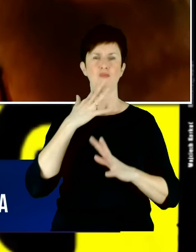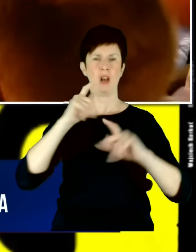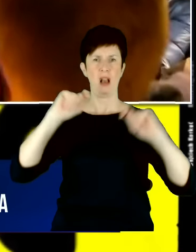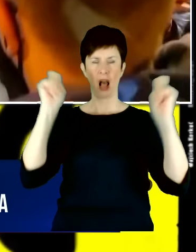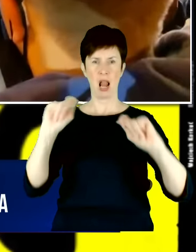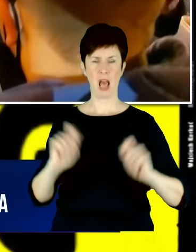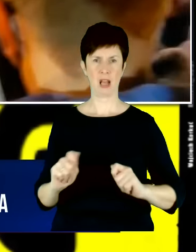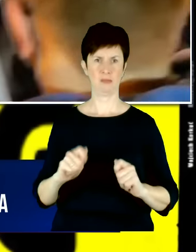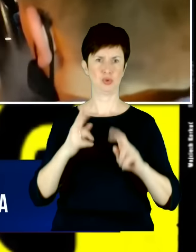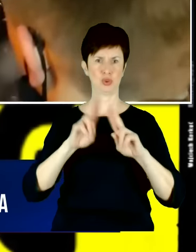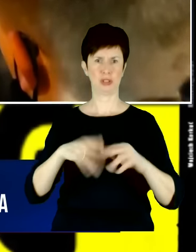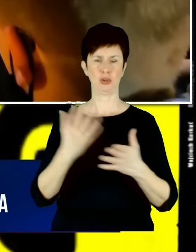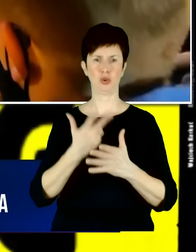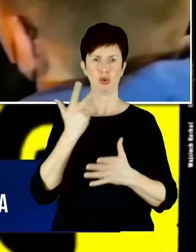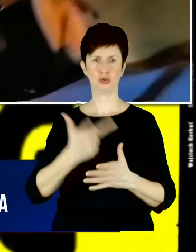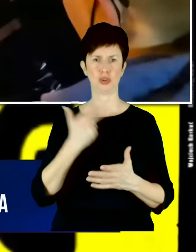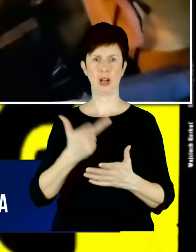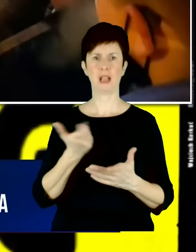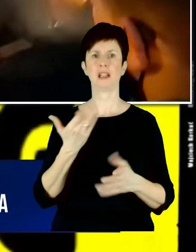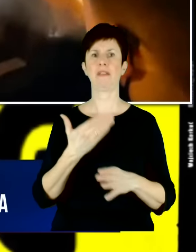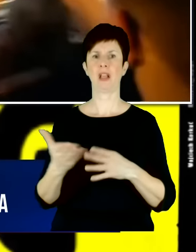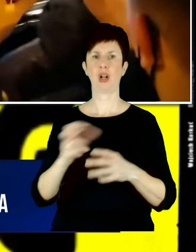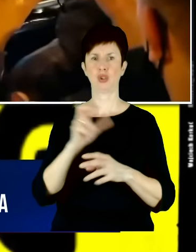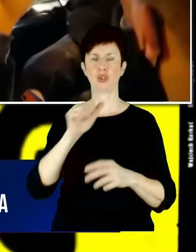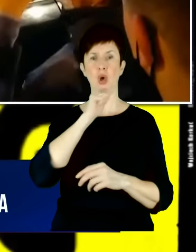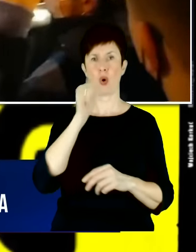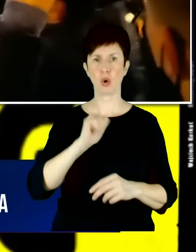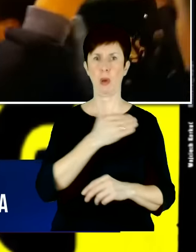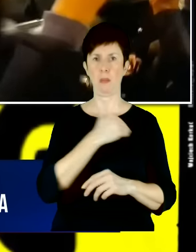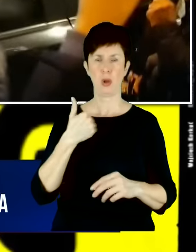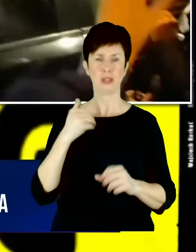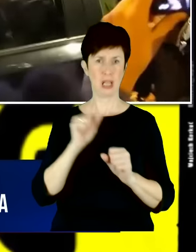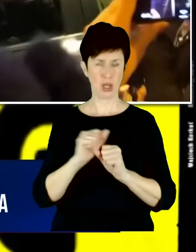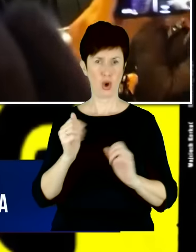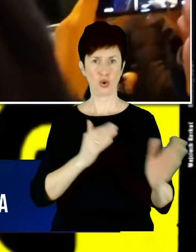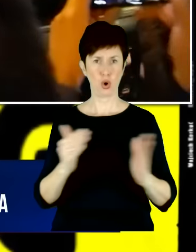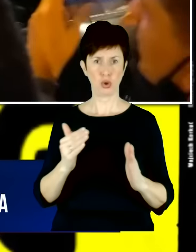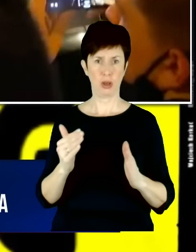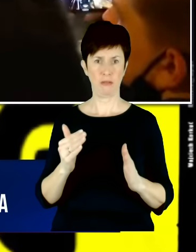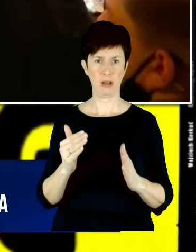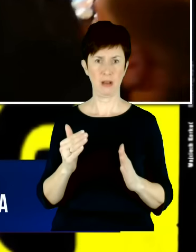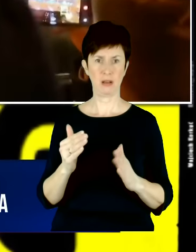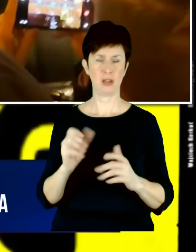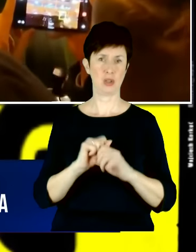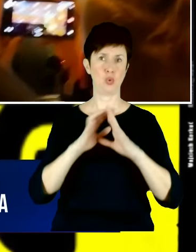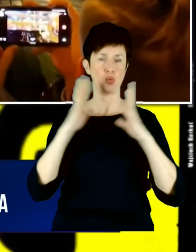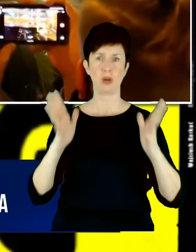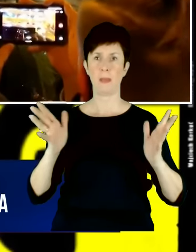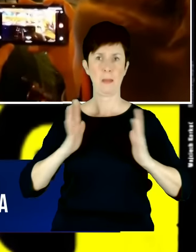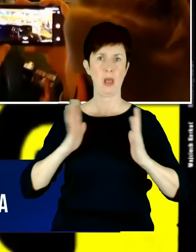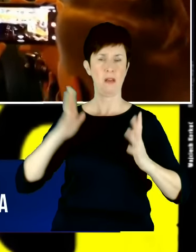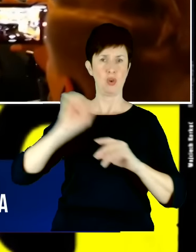nam tylko 3 lata. I właśnie pytanie, czy Europa, czy Polska jest na to gotowa? Czy my mamy to z tyłu głowy, wielkie niebezpieczeństwo, jakim jest Rosja?